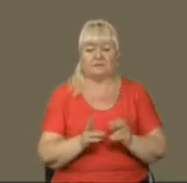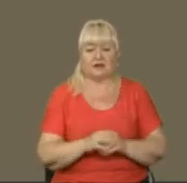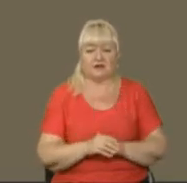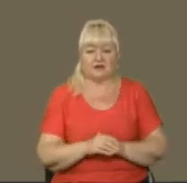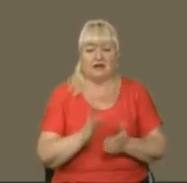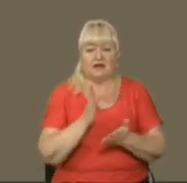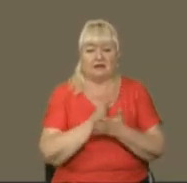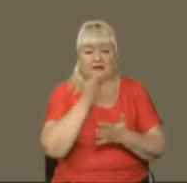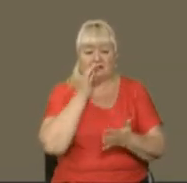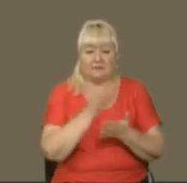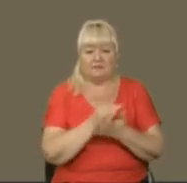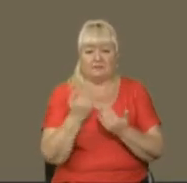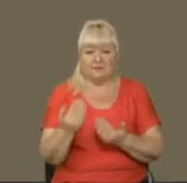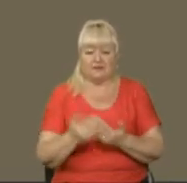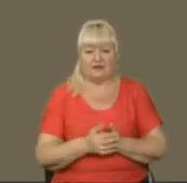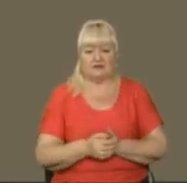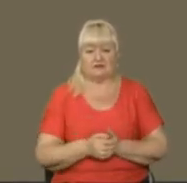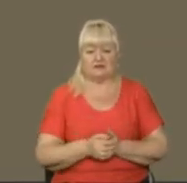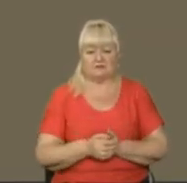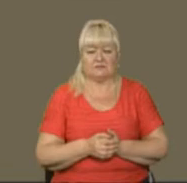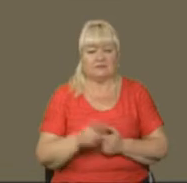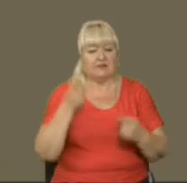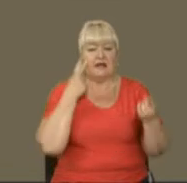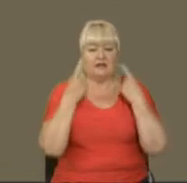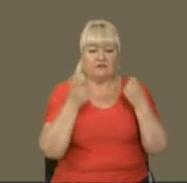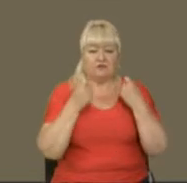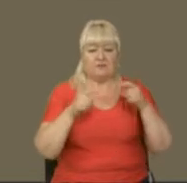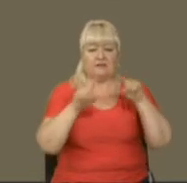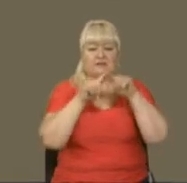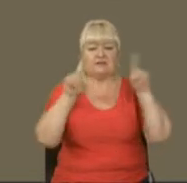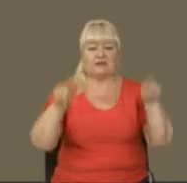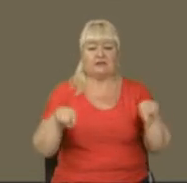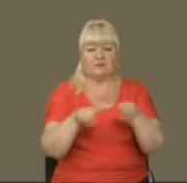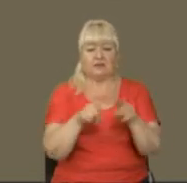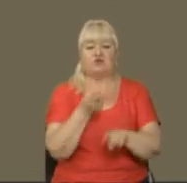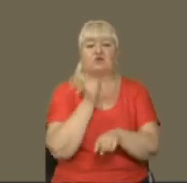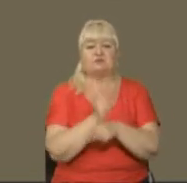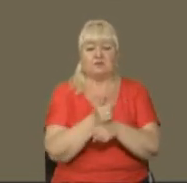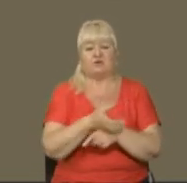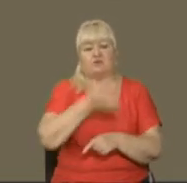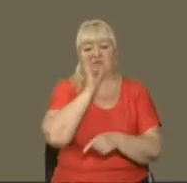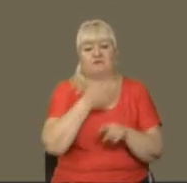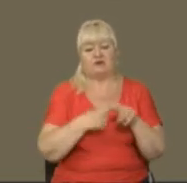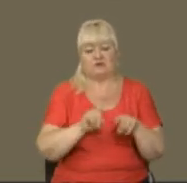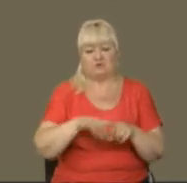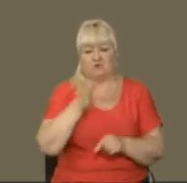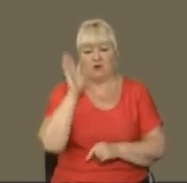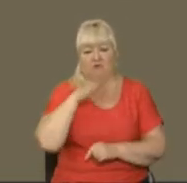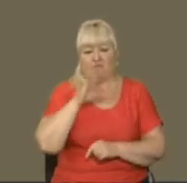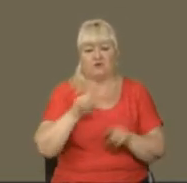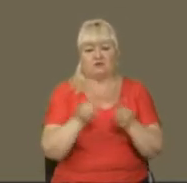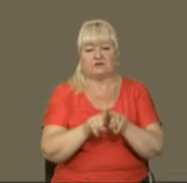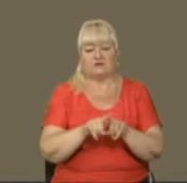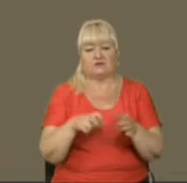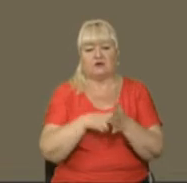знаходяться на балансі, щоб розміщення біля джерел інформаційних табличок з обороною вживати цю воду, а також скеровані